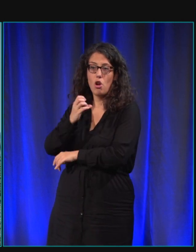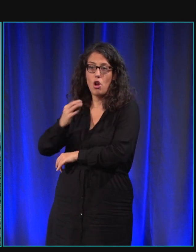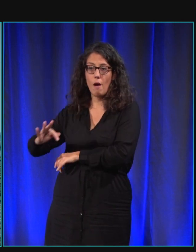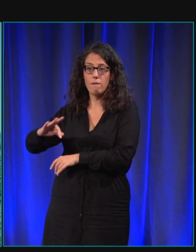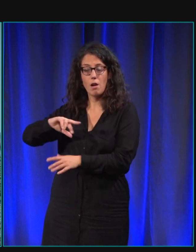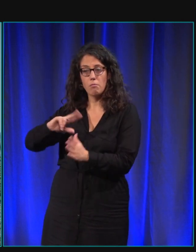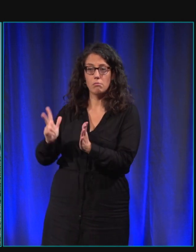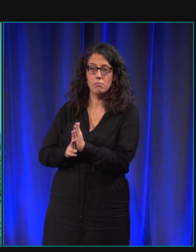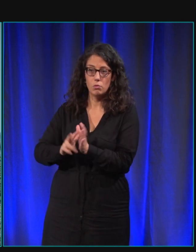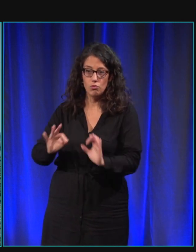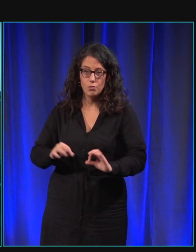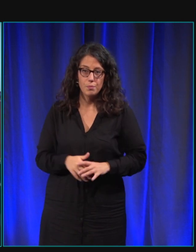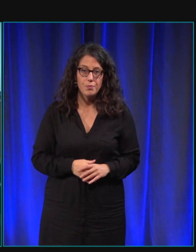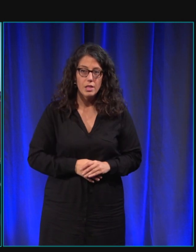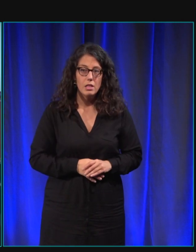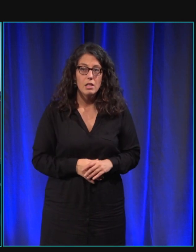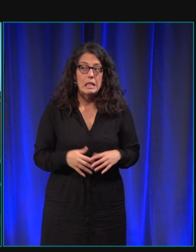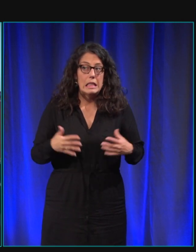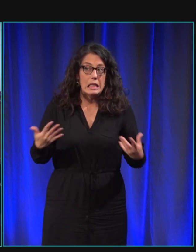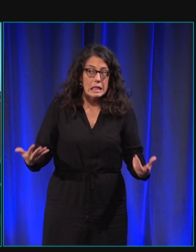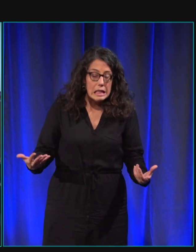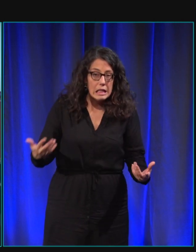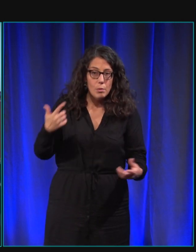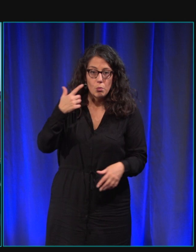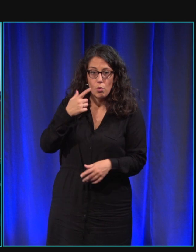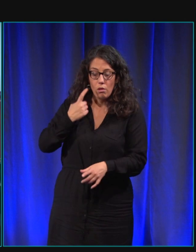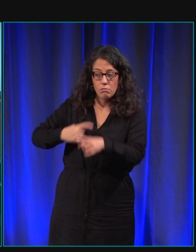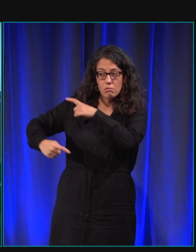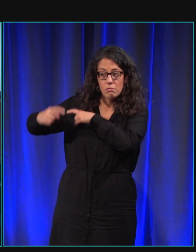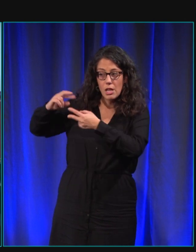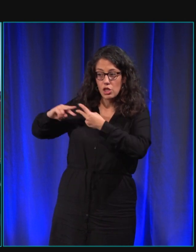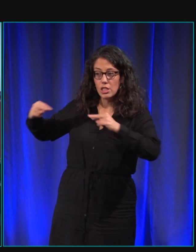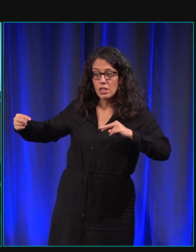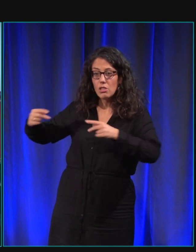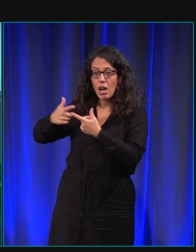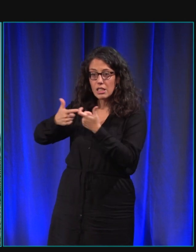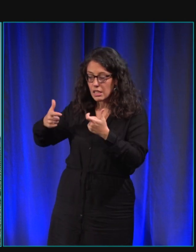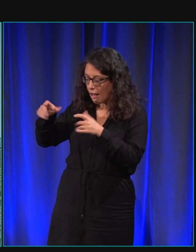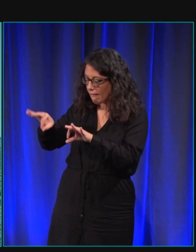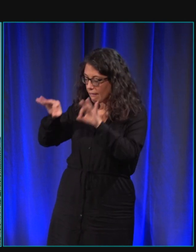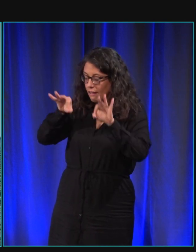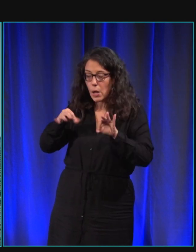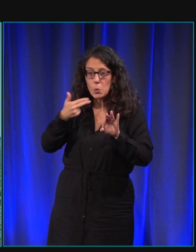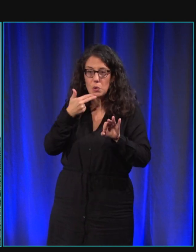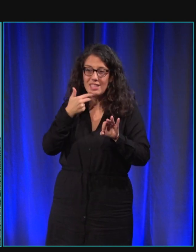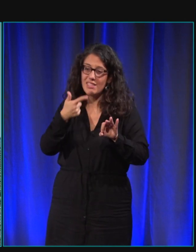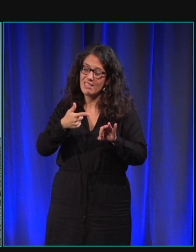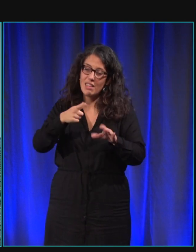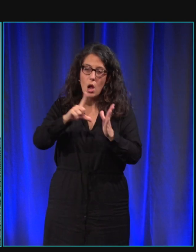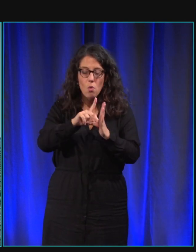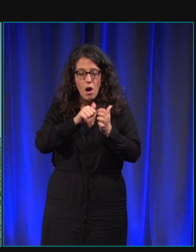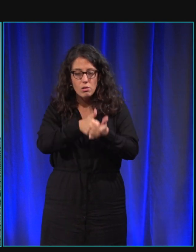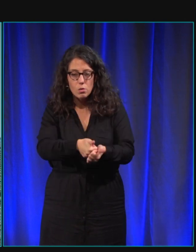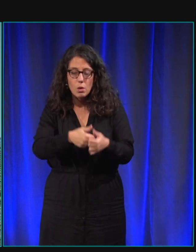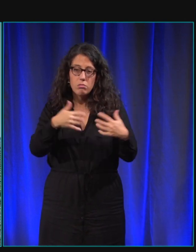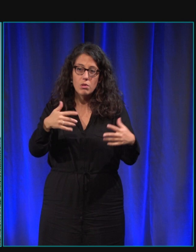et pour utiliser en géniteur malheureusement c'est pareil une obligation de loi et une obligation dans le